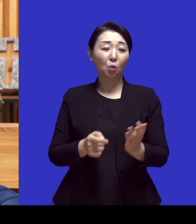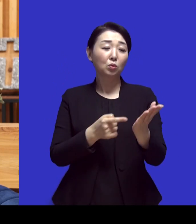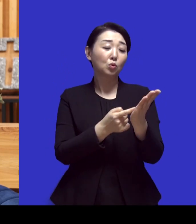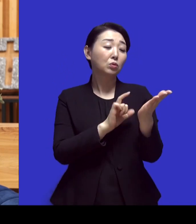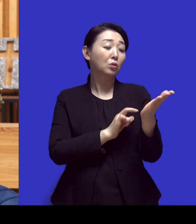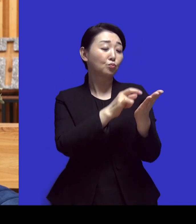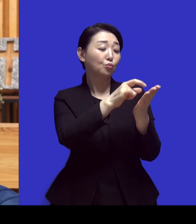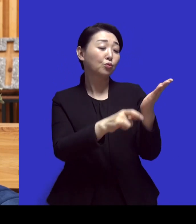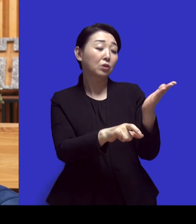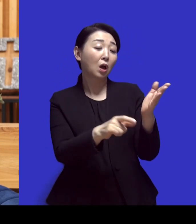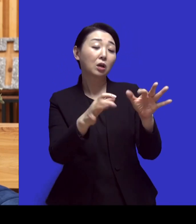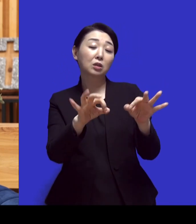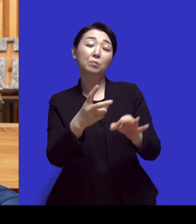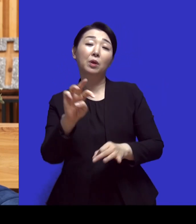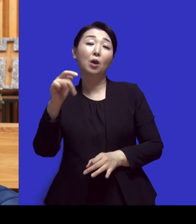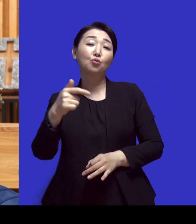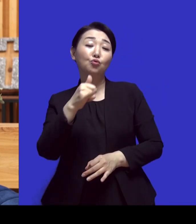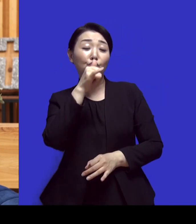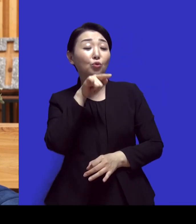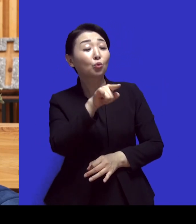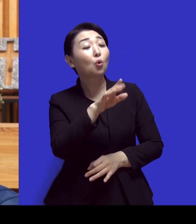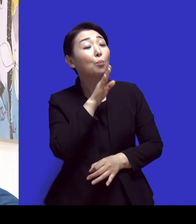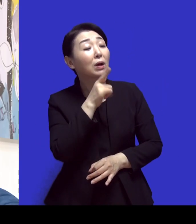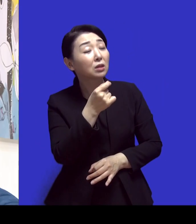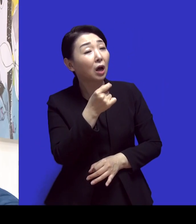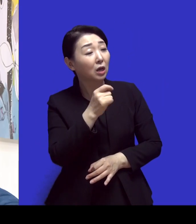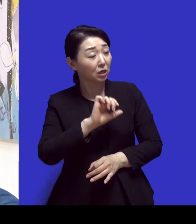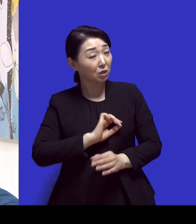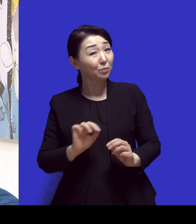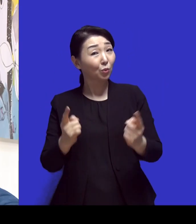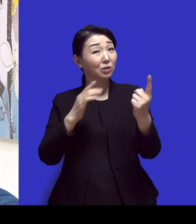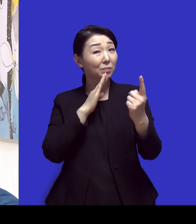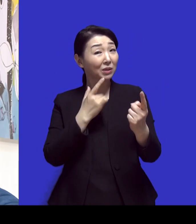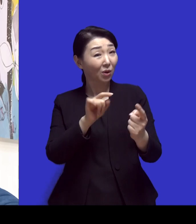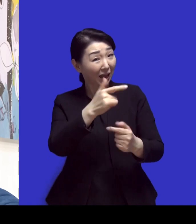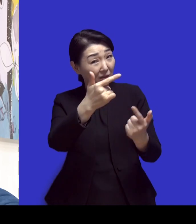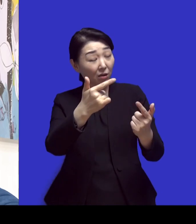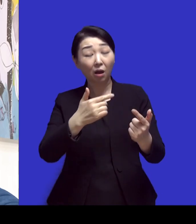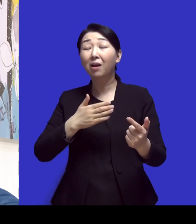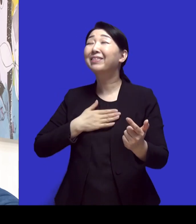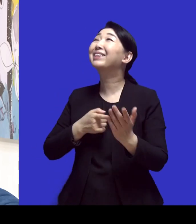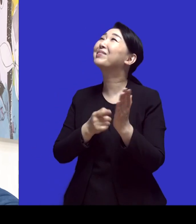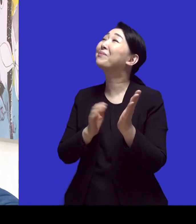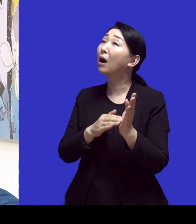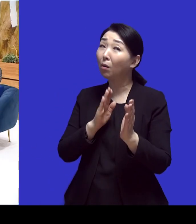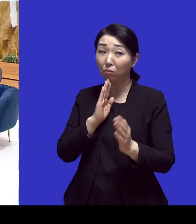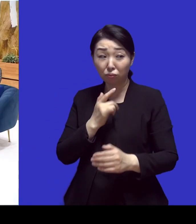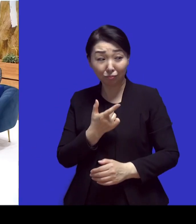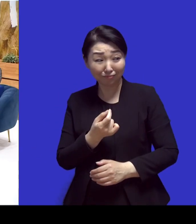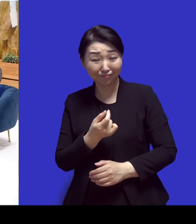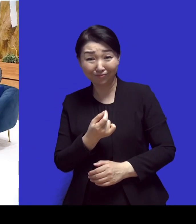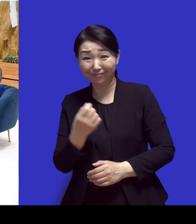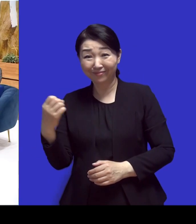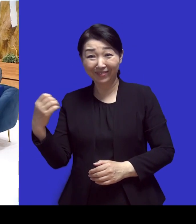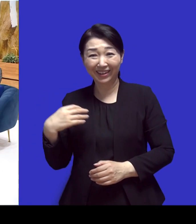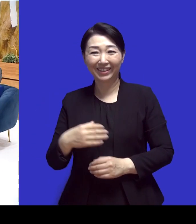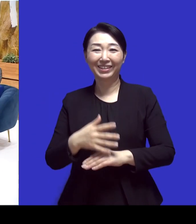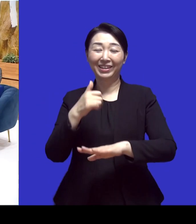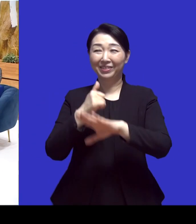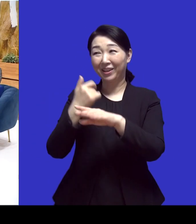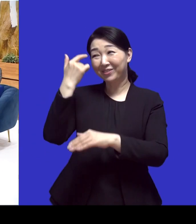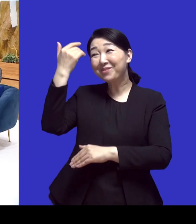김태훈이 있던데 너 아니지? 다른 동명인이지? 어 제가 지원했는데 어 그래? 나중에